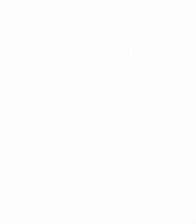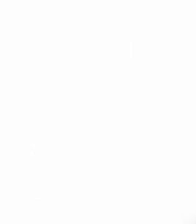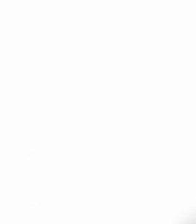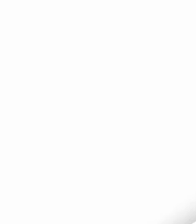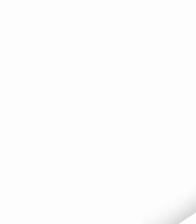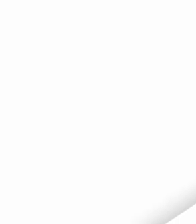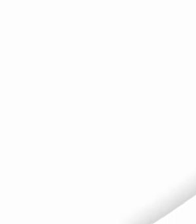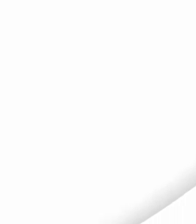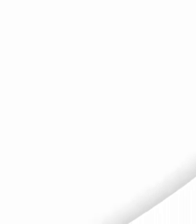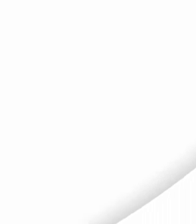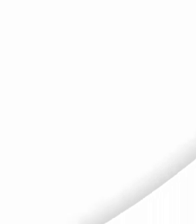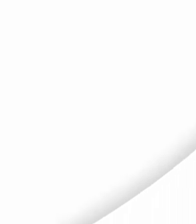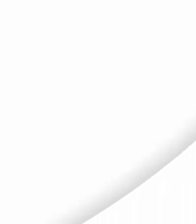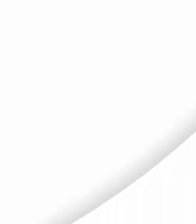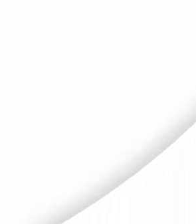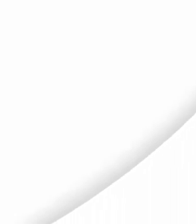Ďakujem.